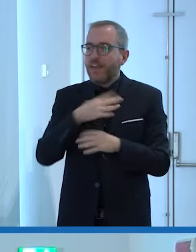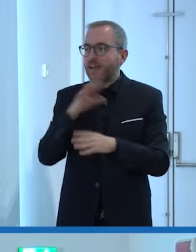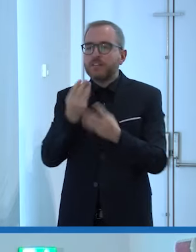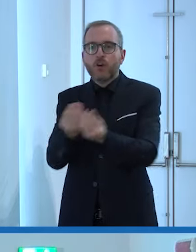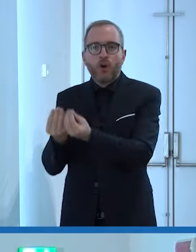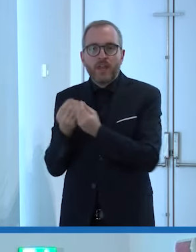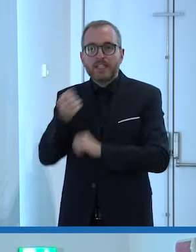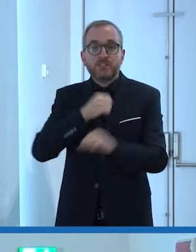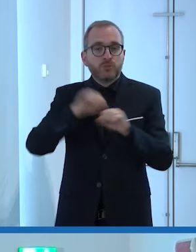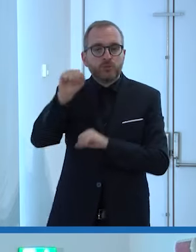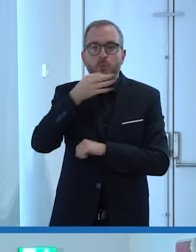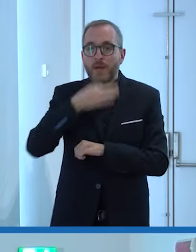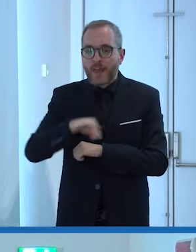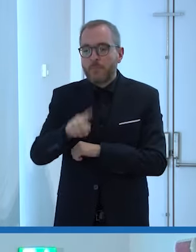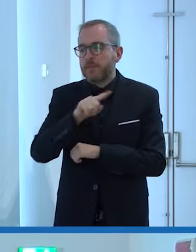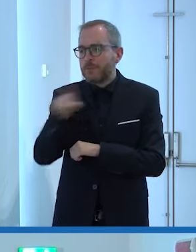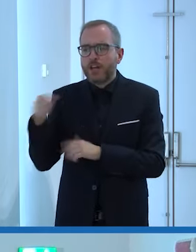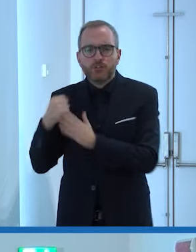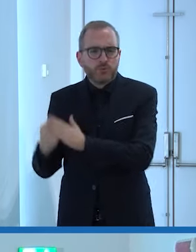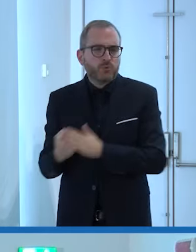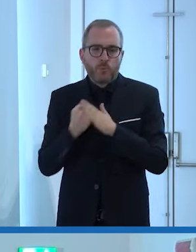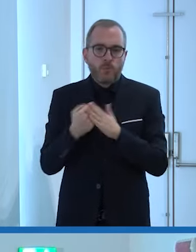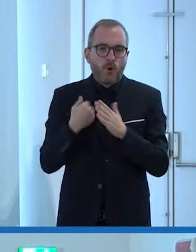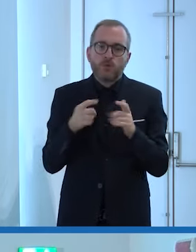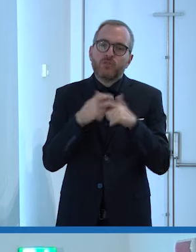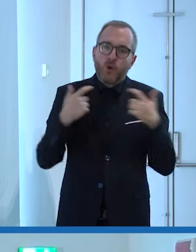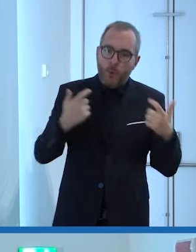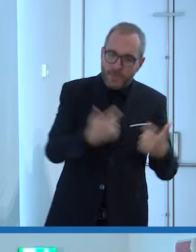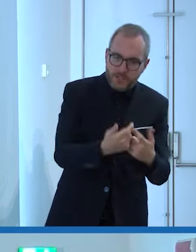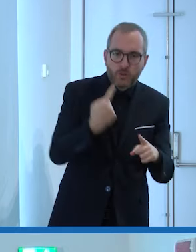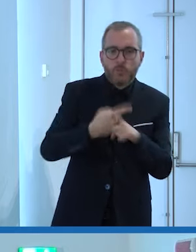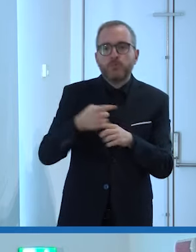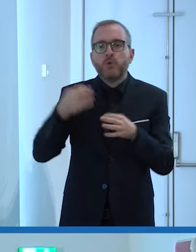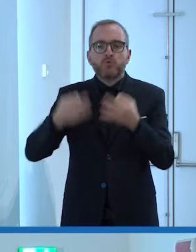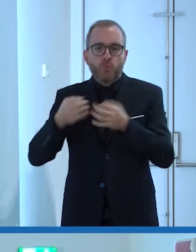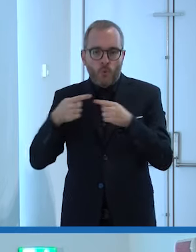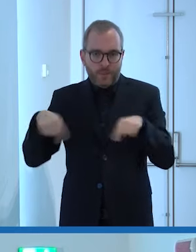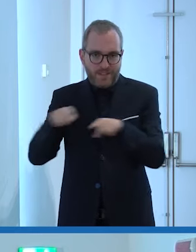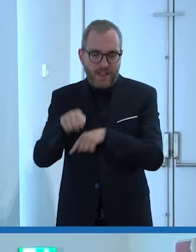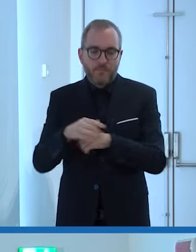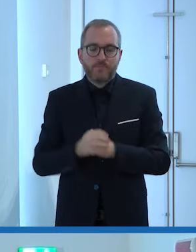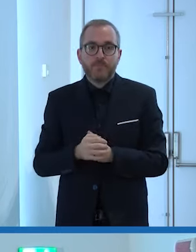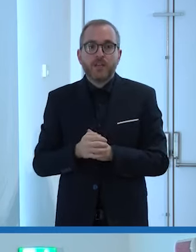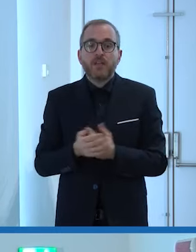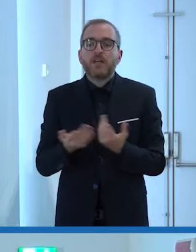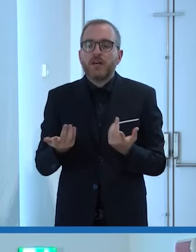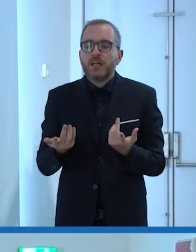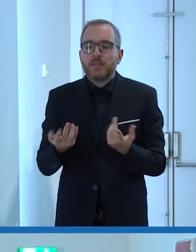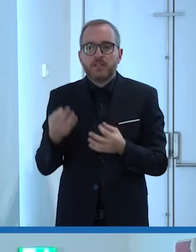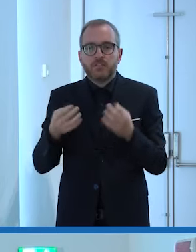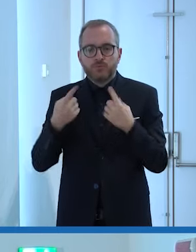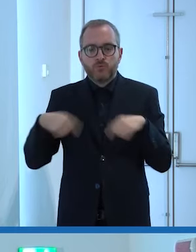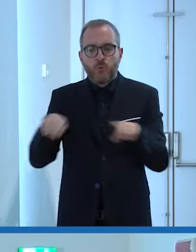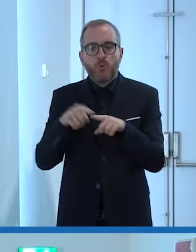supportato i lavori sia della commissione che della giuria La giuria che si è attenuta, i criteri che erano